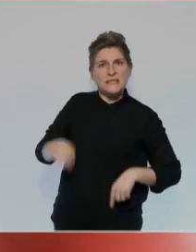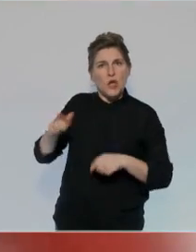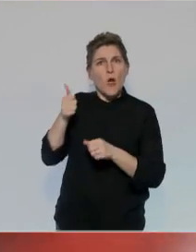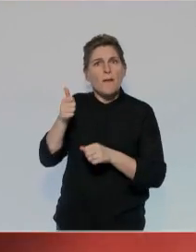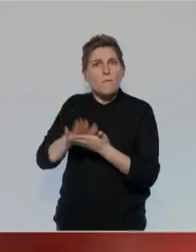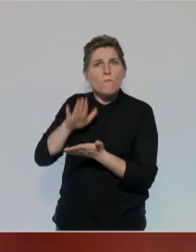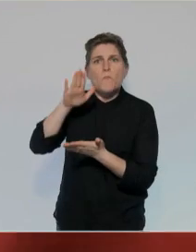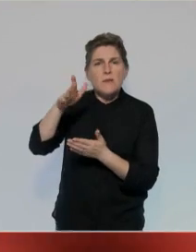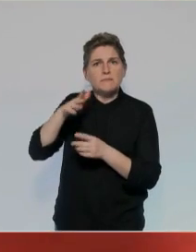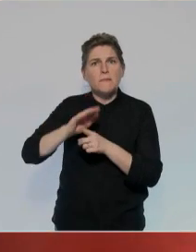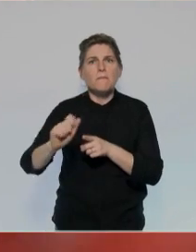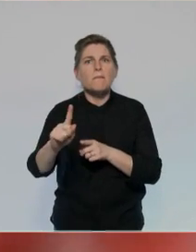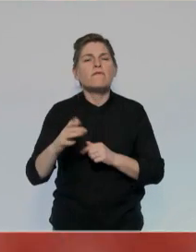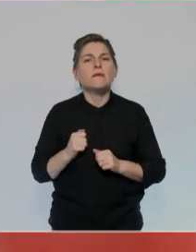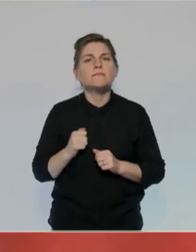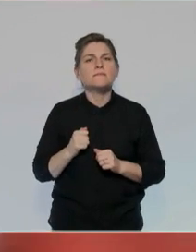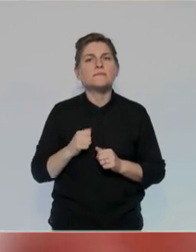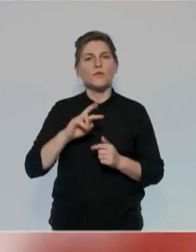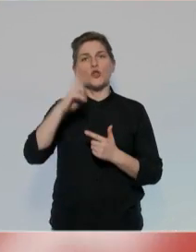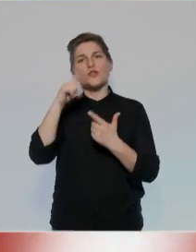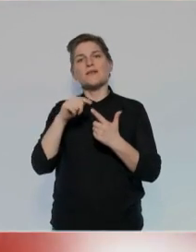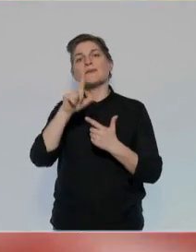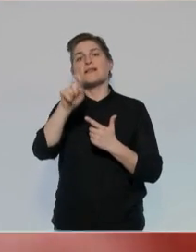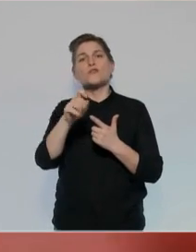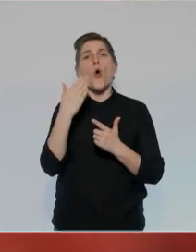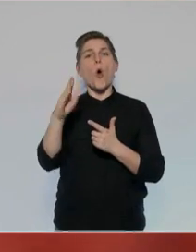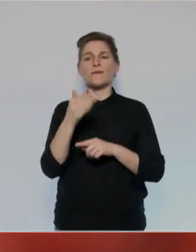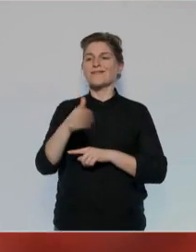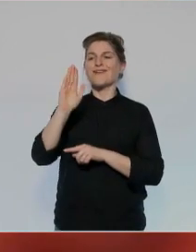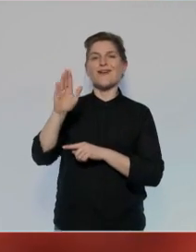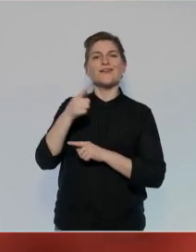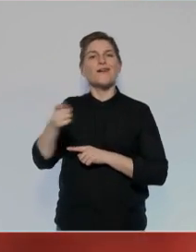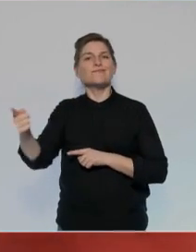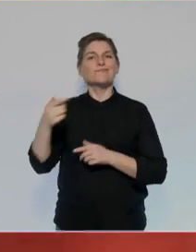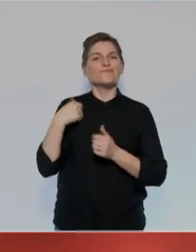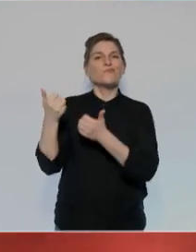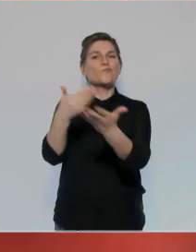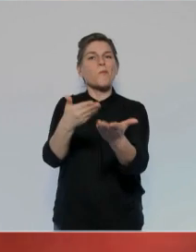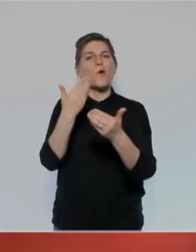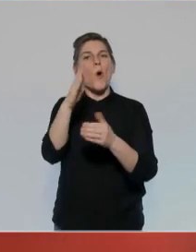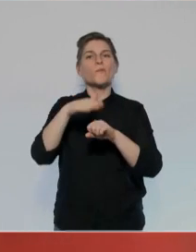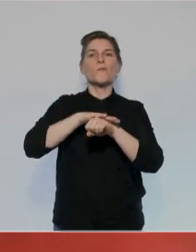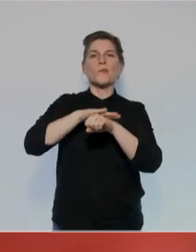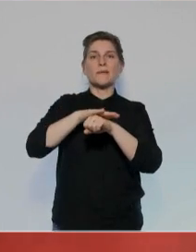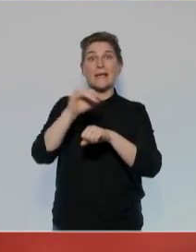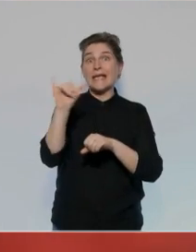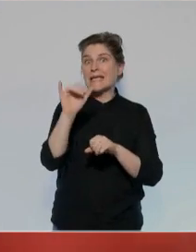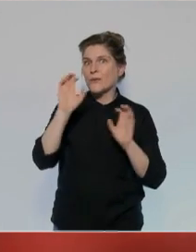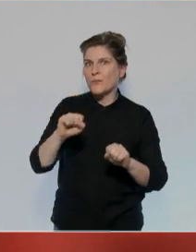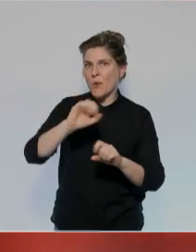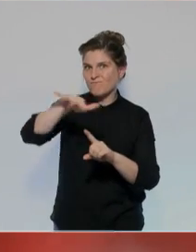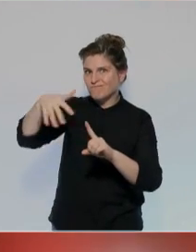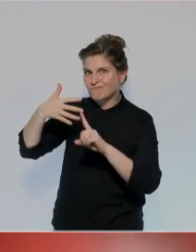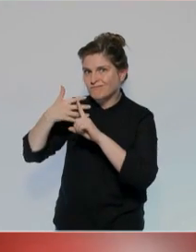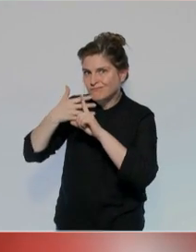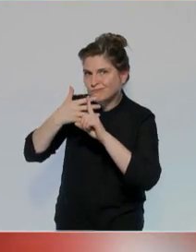ou premiers ministres ? La seconde question concerne les candidats qui, comme moi, proposent une autre politique. Lequel sera capable de